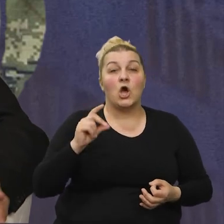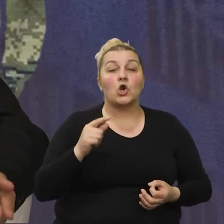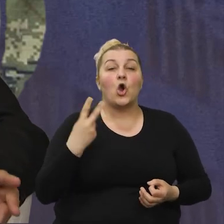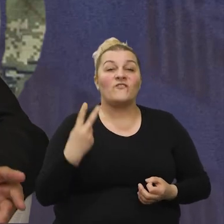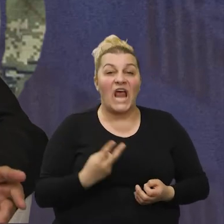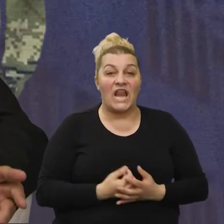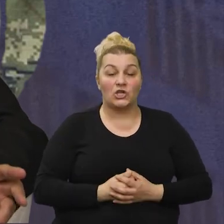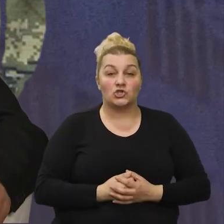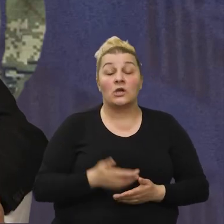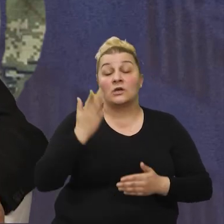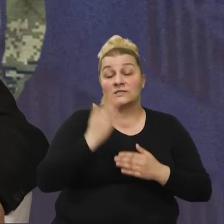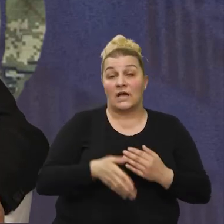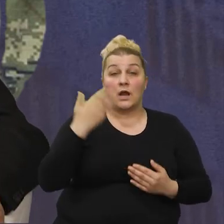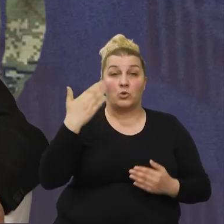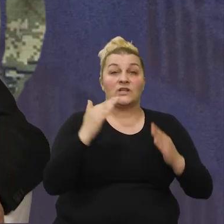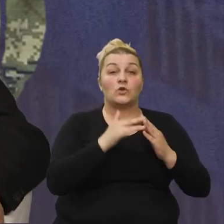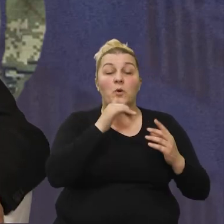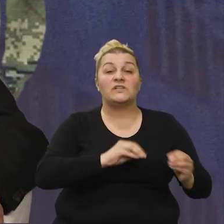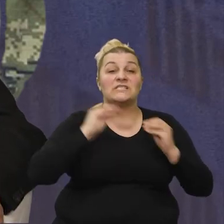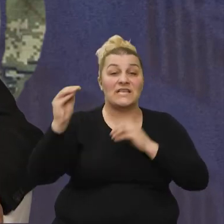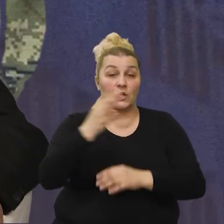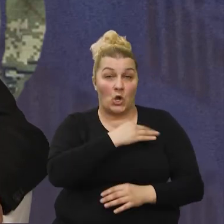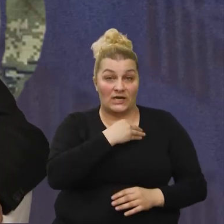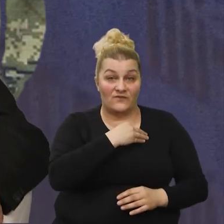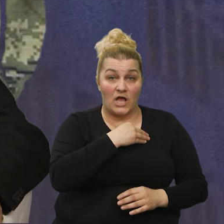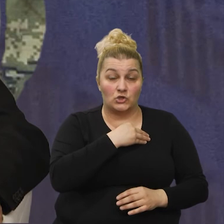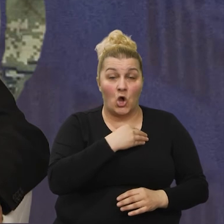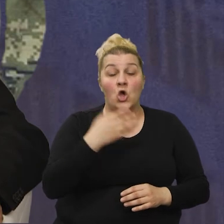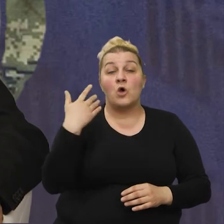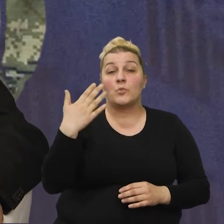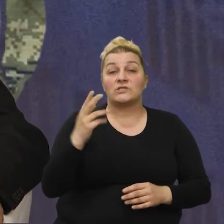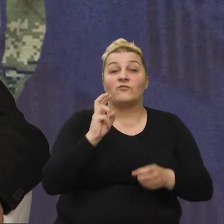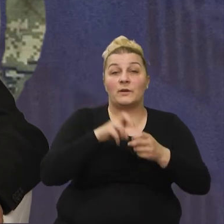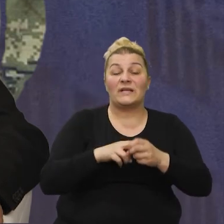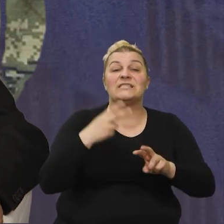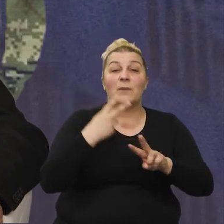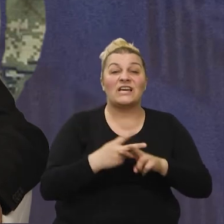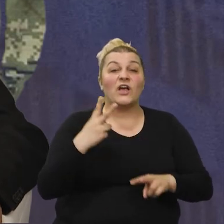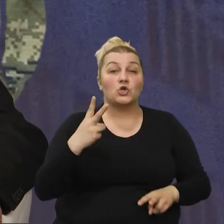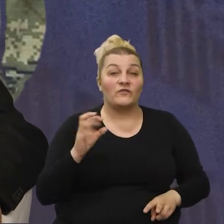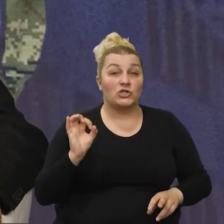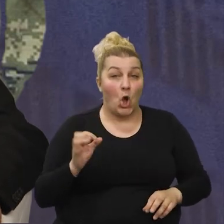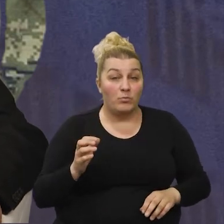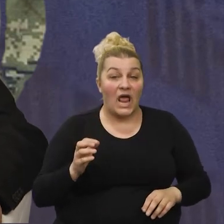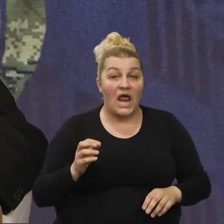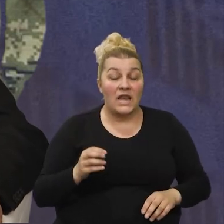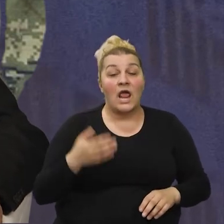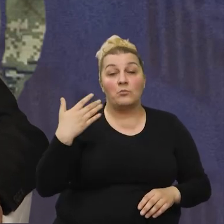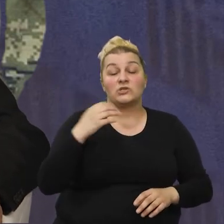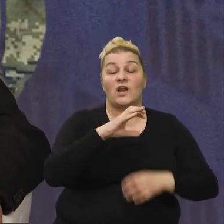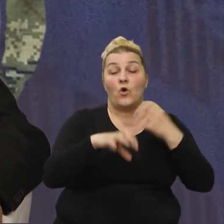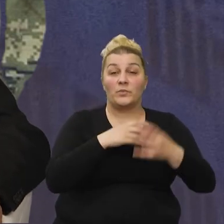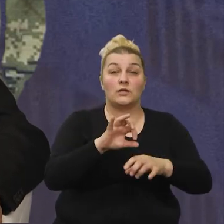Vraniće. Za kraj pozdrav domoviskoj iseljenoj Hrvatskoj, pozdrav pripadnjima Hrvatskog vijeća obrane, pozdrav